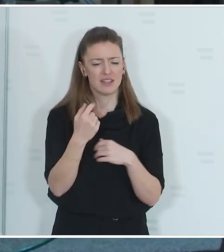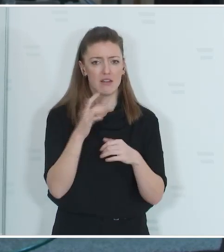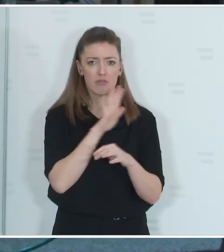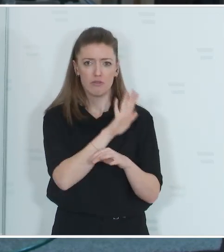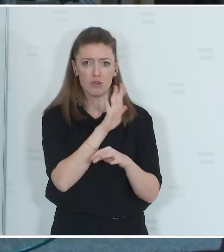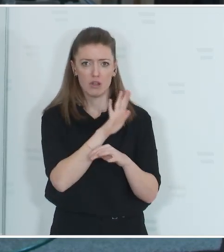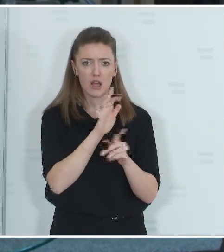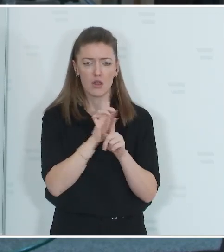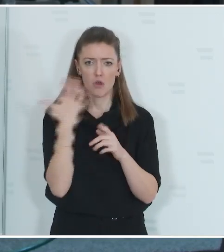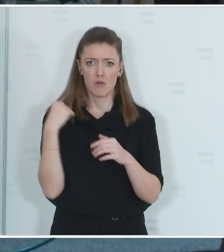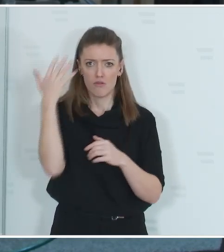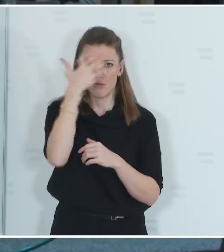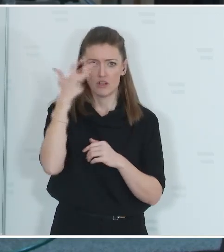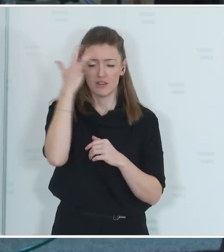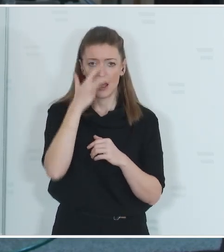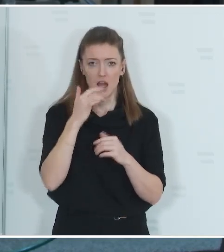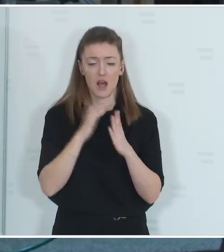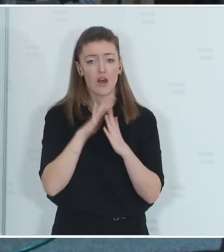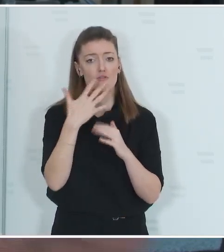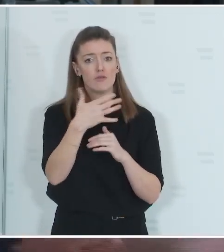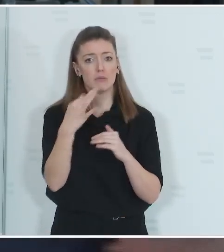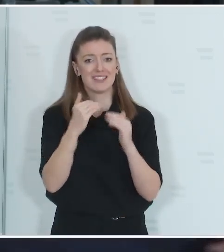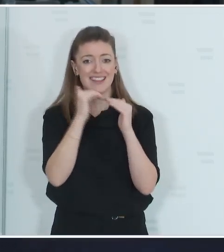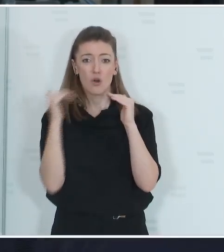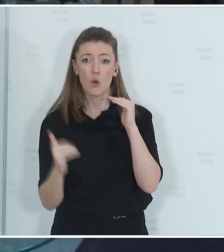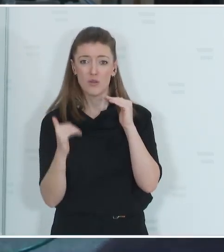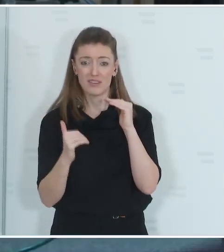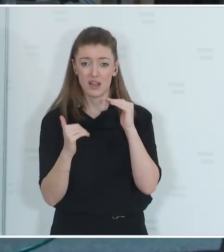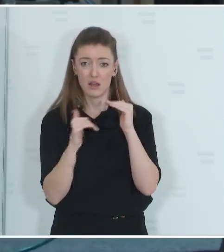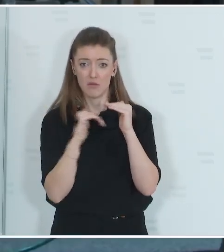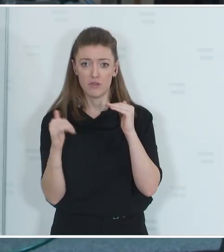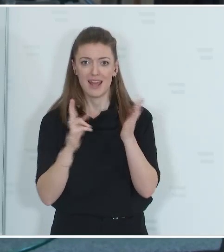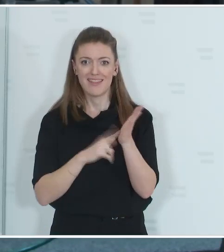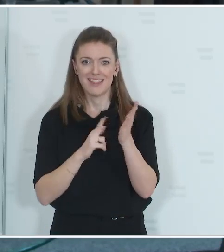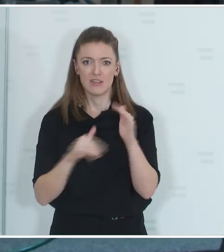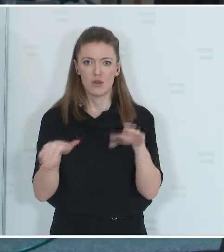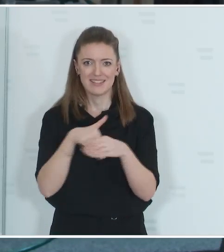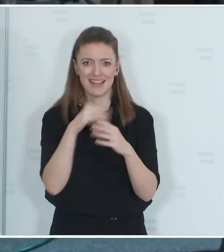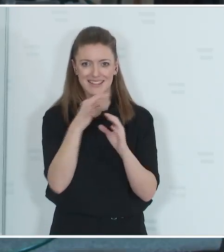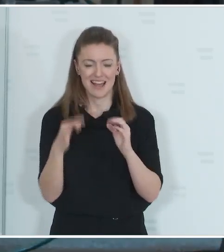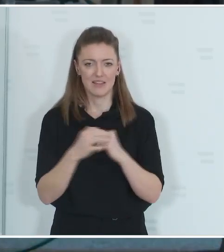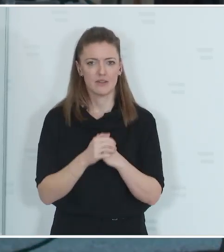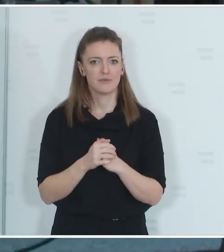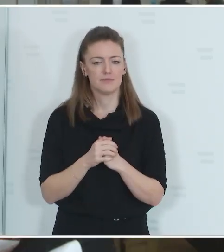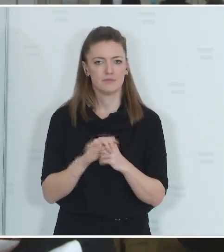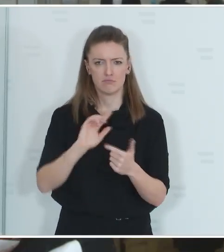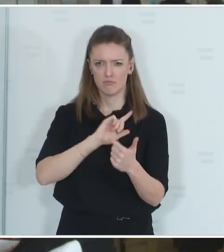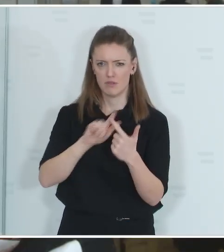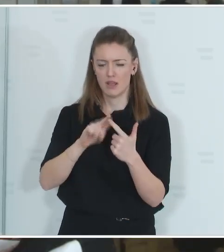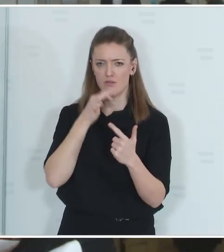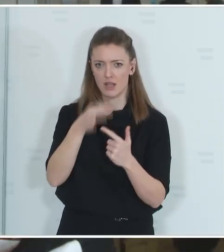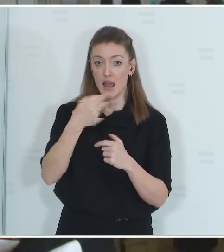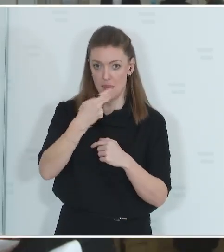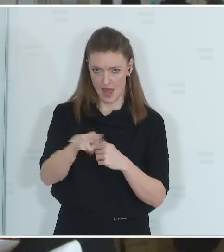Sie vorspellbar, da unter eine 50%-Grenze zu gehen an Nettoersatzrate? Bei der zweiten Frage